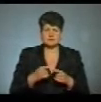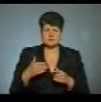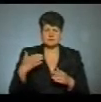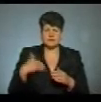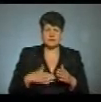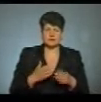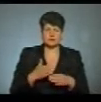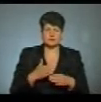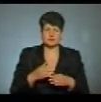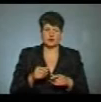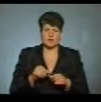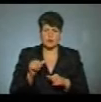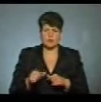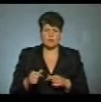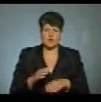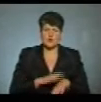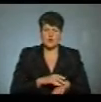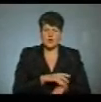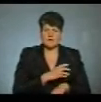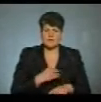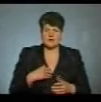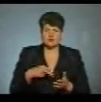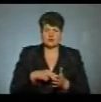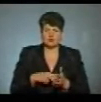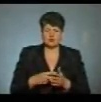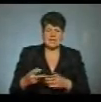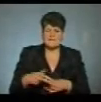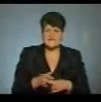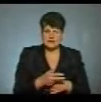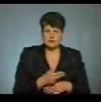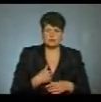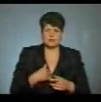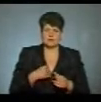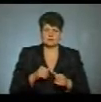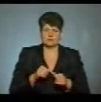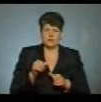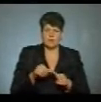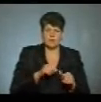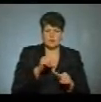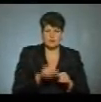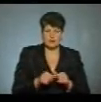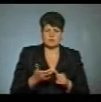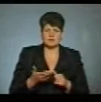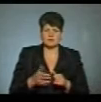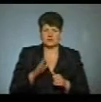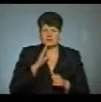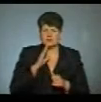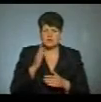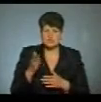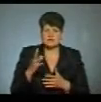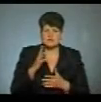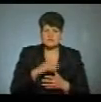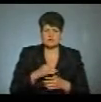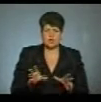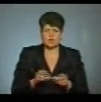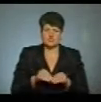потім ріжемо у рукава. Я стою сутно на квитринці, бо в нас це йде по комбінаціях. Я нарізаю, і дівчата встигають